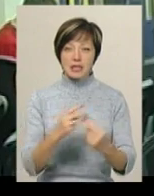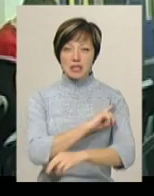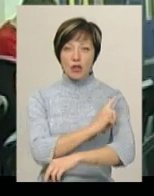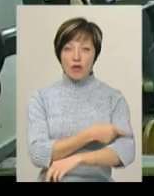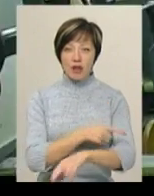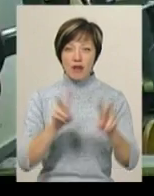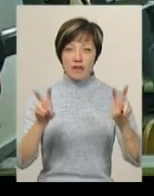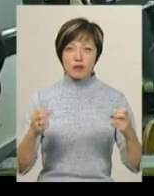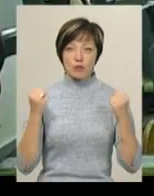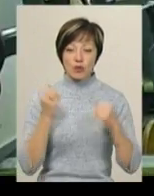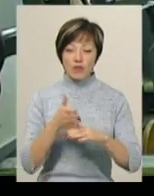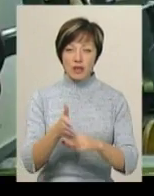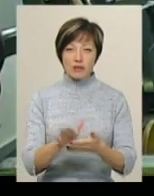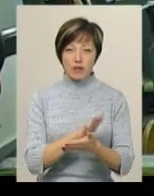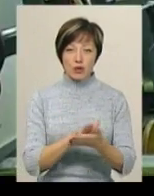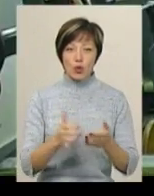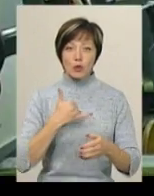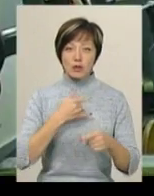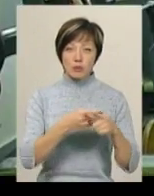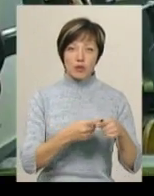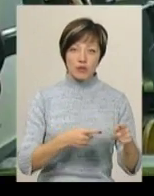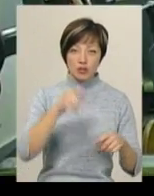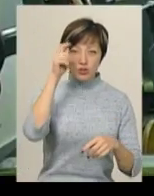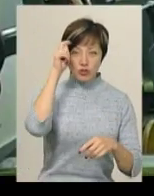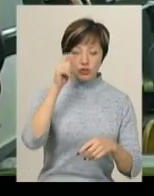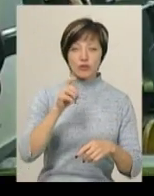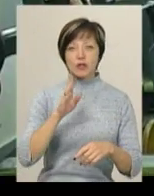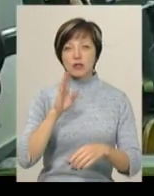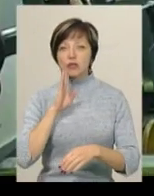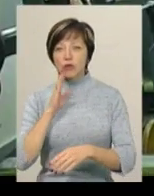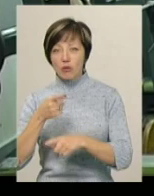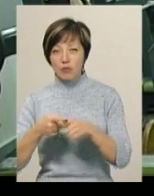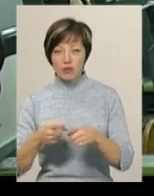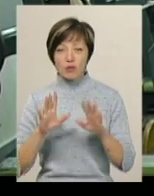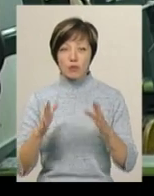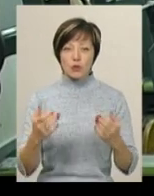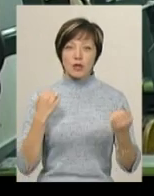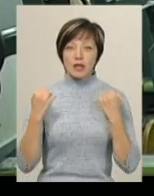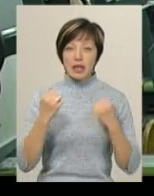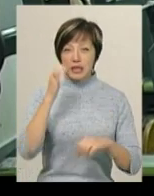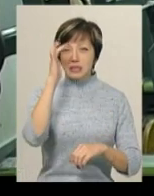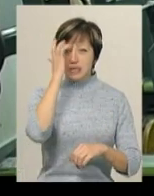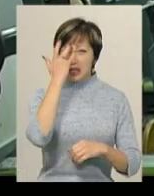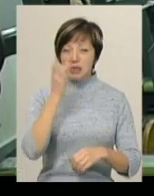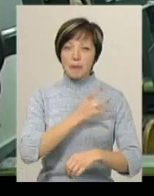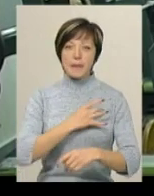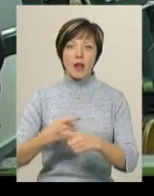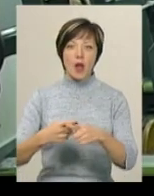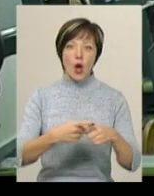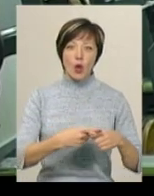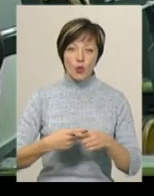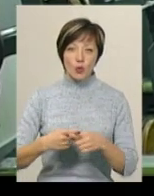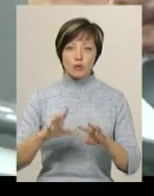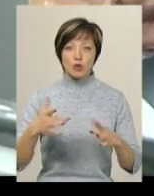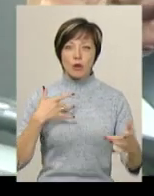вільний в нас, в нас половину категорії жіночих, половину чоловіків будуть атлети з Індії, з Білорусі, буде